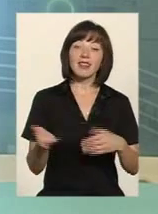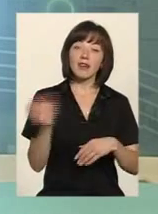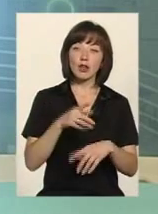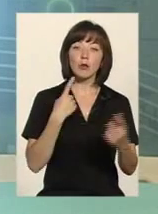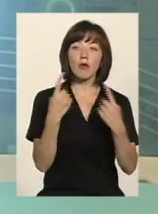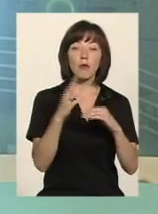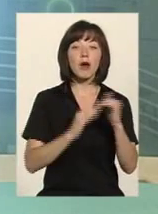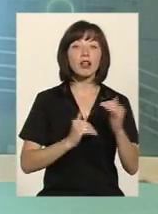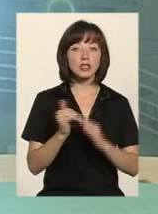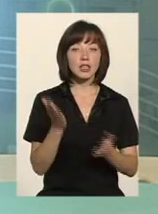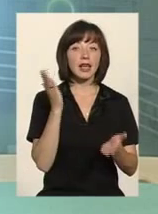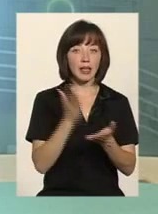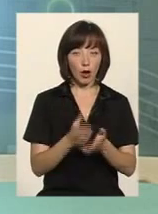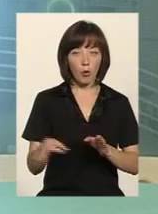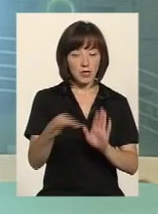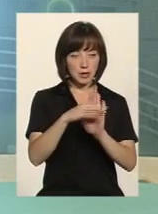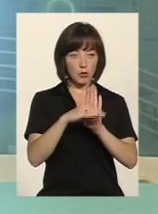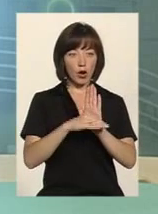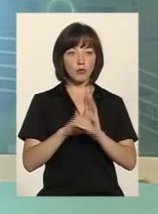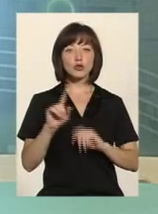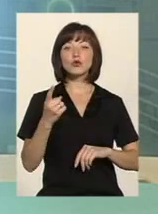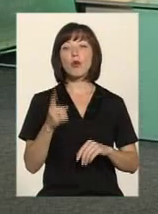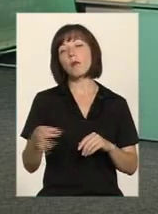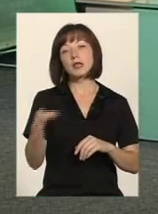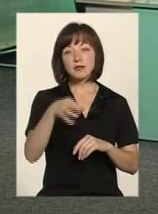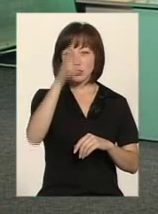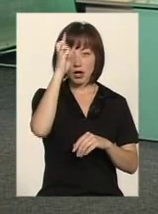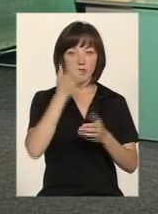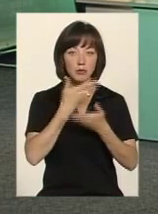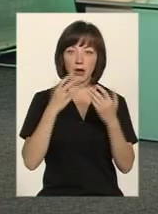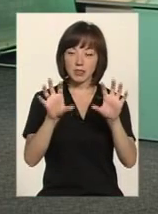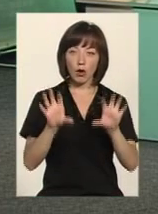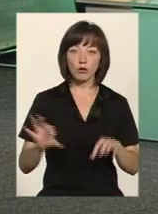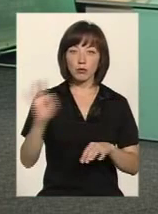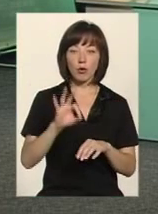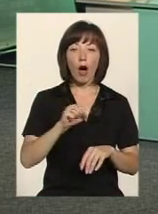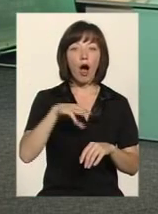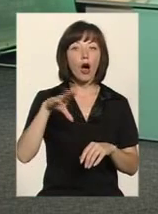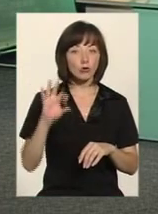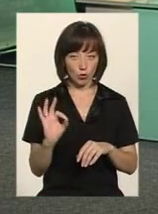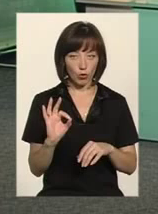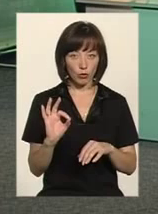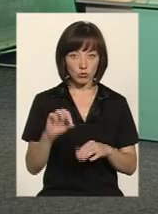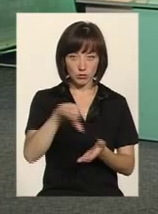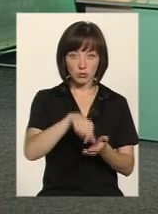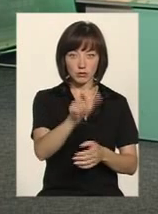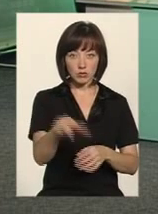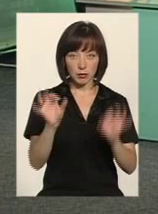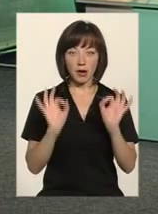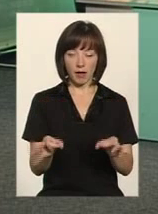говоримо практично, оскільки вже існує обласна програма. Чому обласна? Тому що в державі немає закону про атошників, правильно? У нас є,